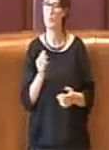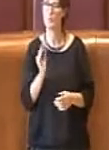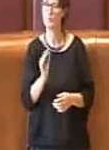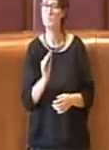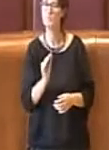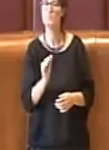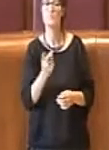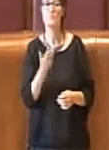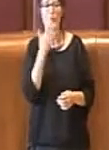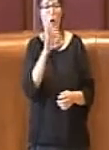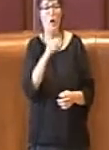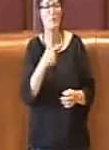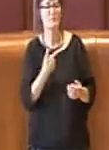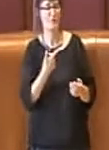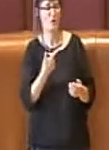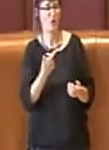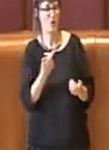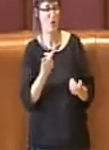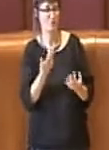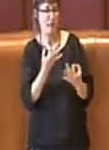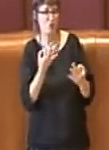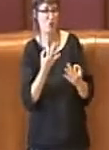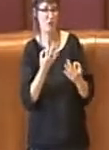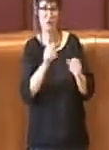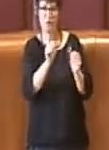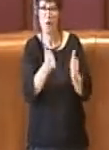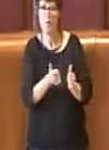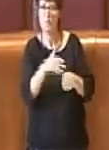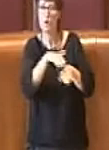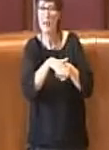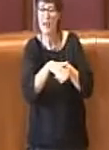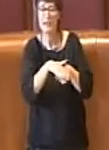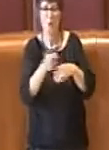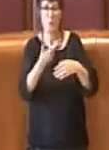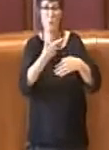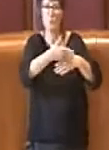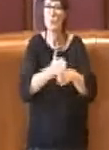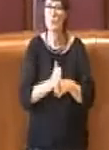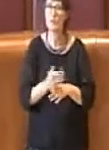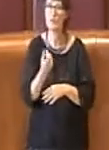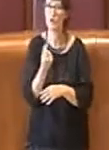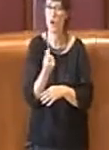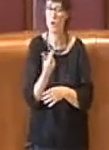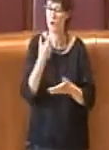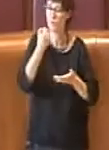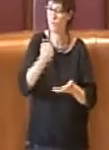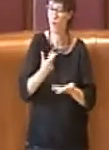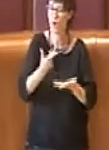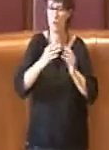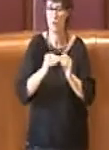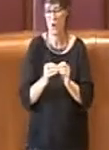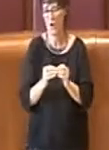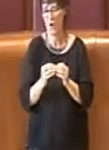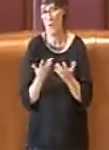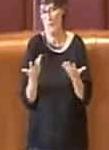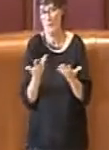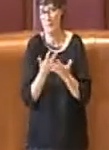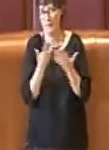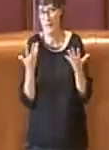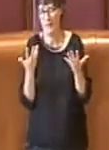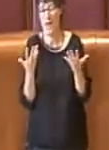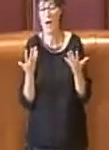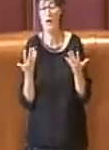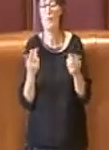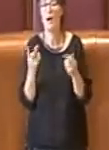riferimenti precisi sulle modalità e le subdivisioni di questi fondi, ma ricordo che ovviamente non è prerogativa o